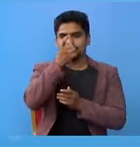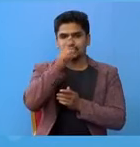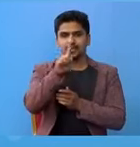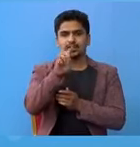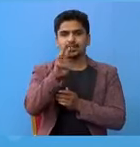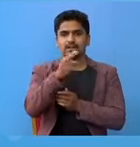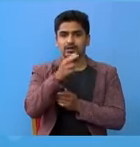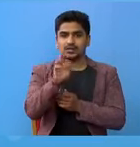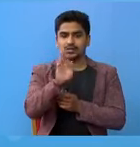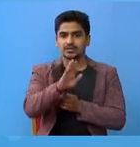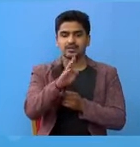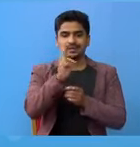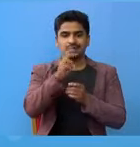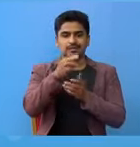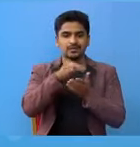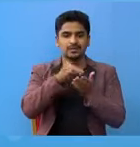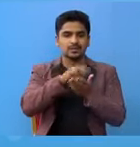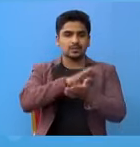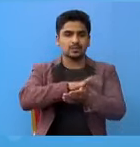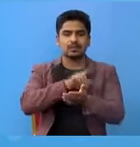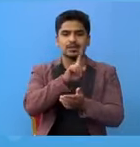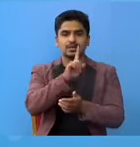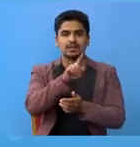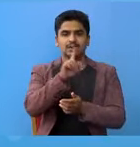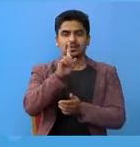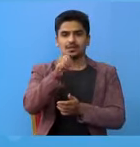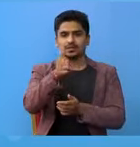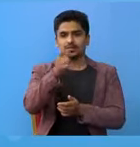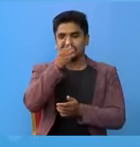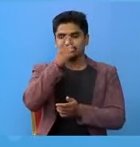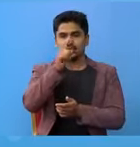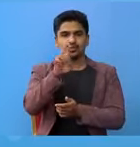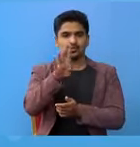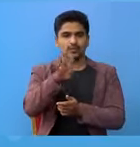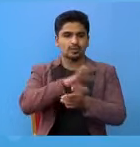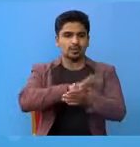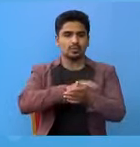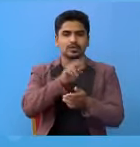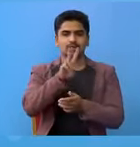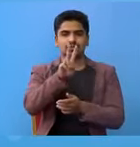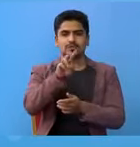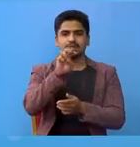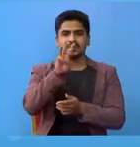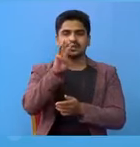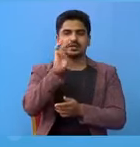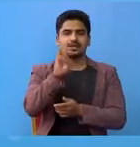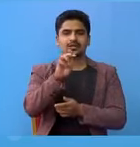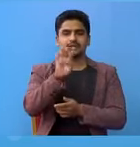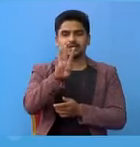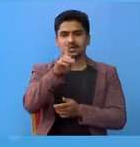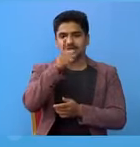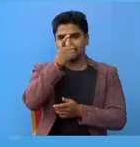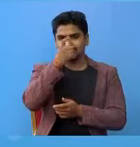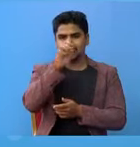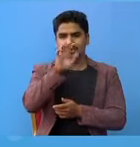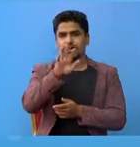चा। तेश्मात्य प्रदेश 1 मां 6,14, प्रदेश 2 मां 3,047,